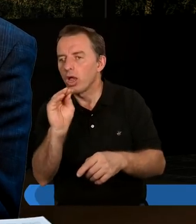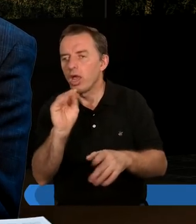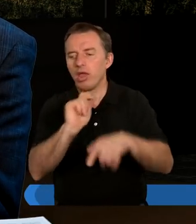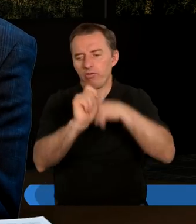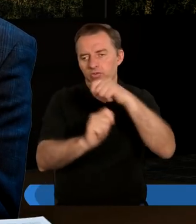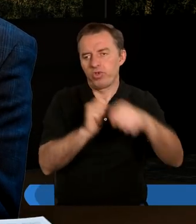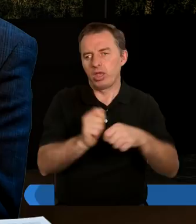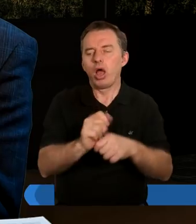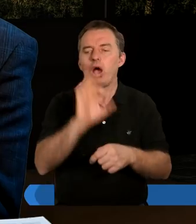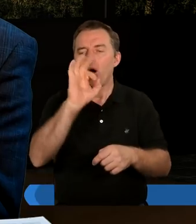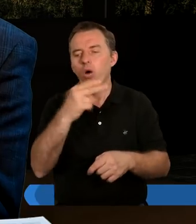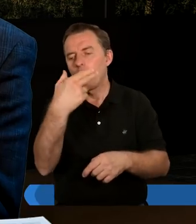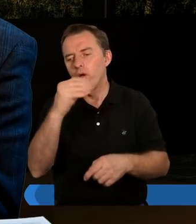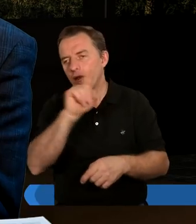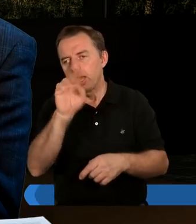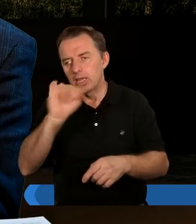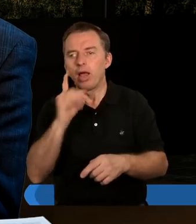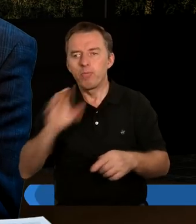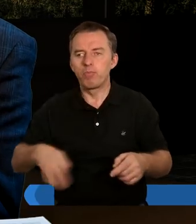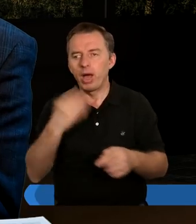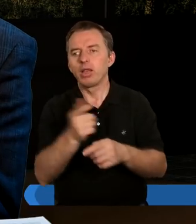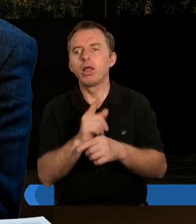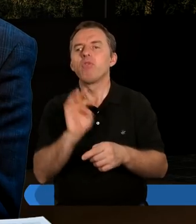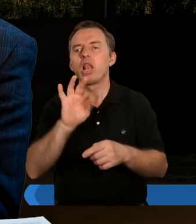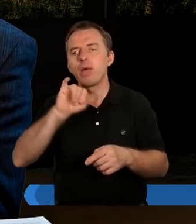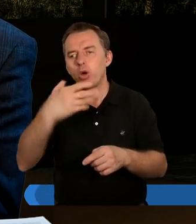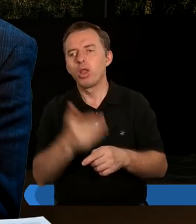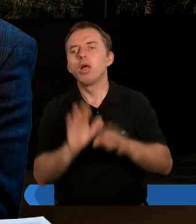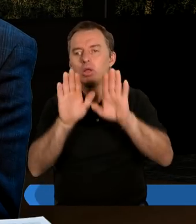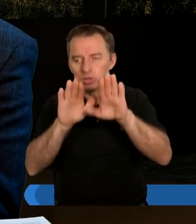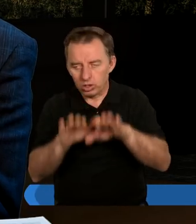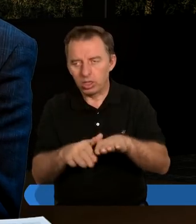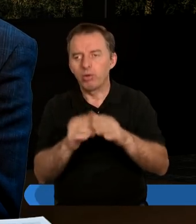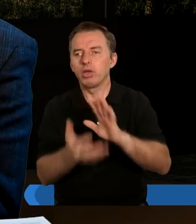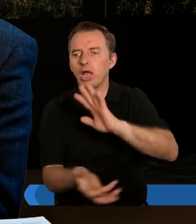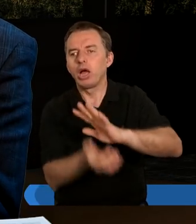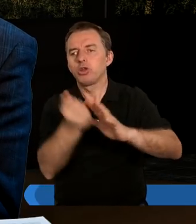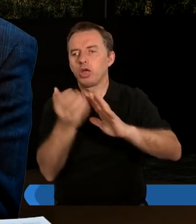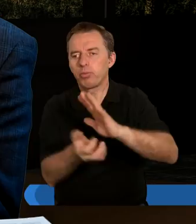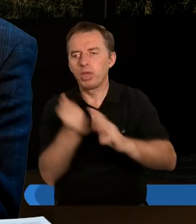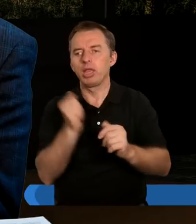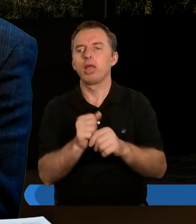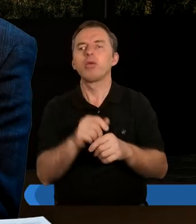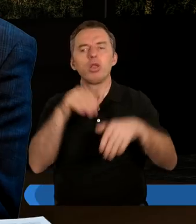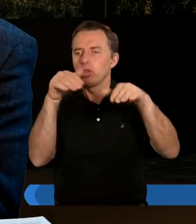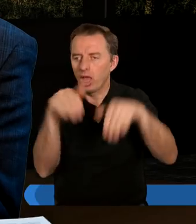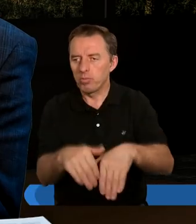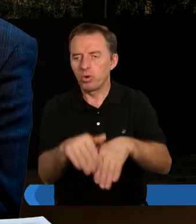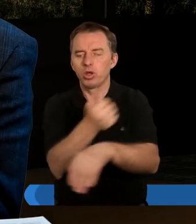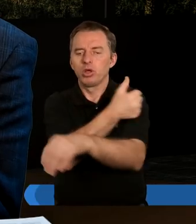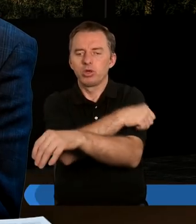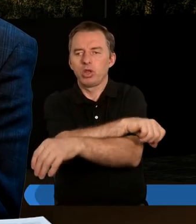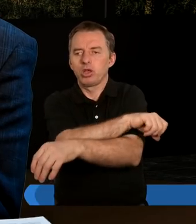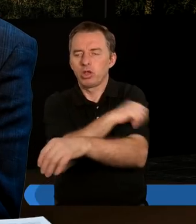więź między Onezymem a jego panem, Filemonem, została nadszerpnięta. I teraz nie można